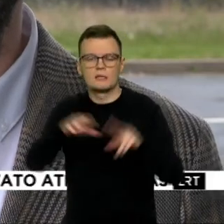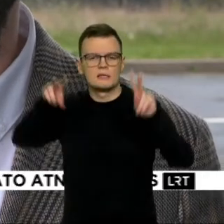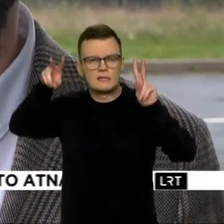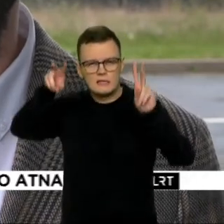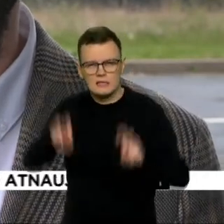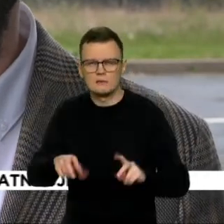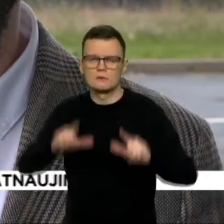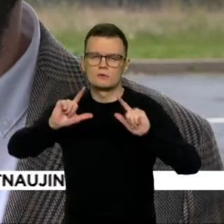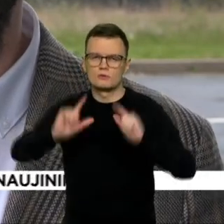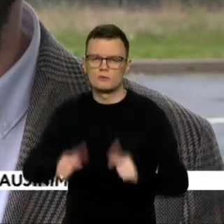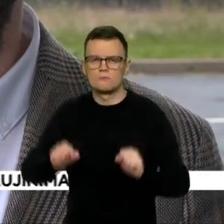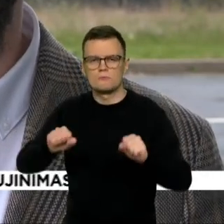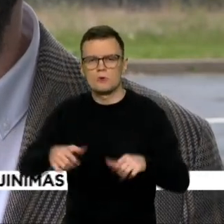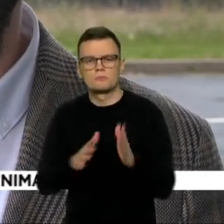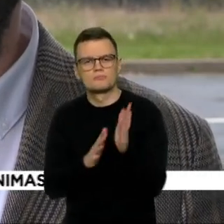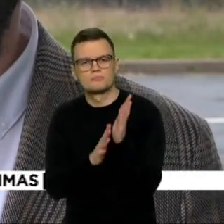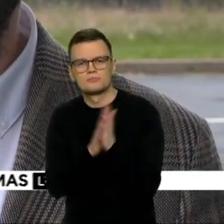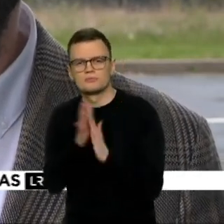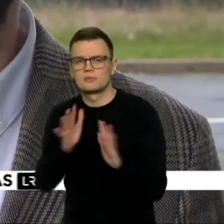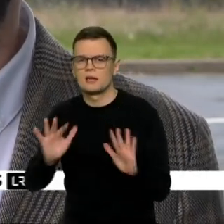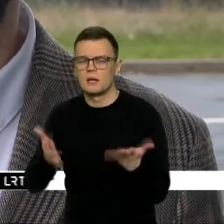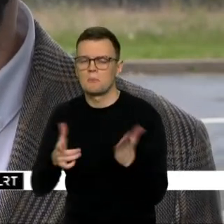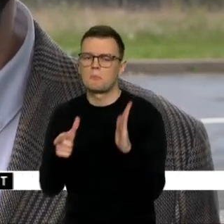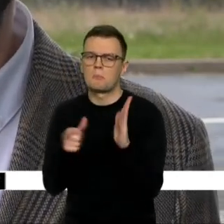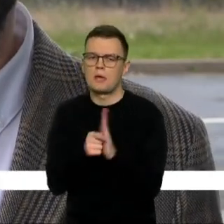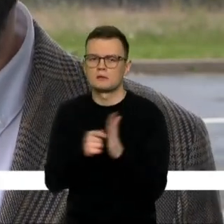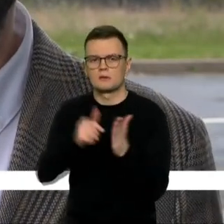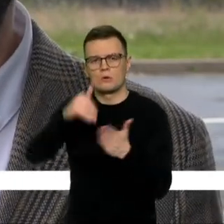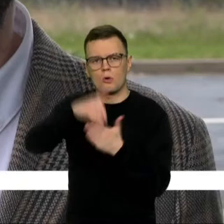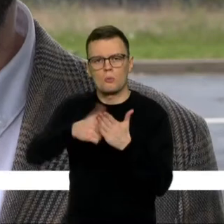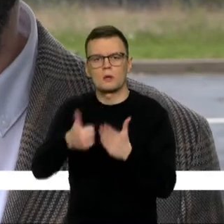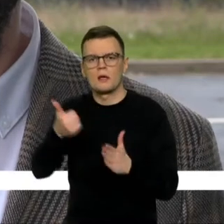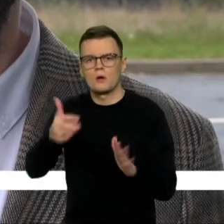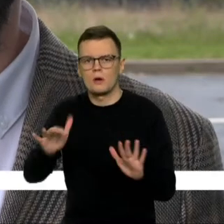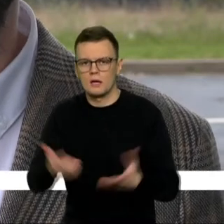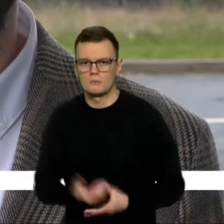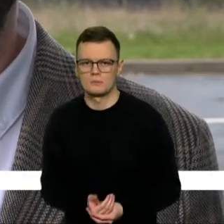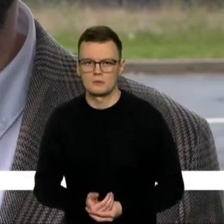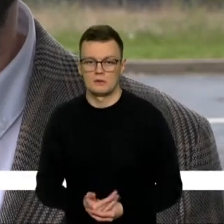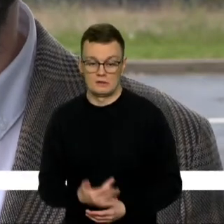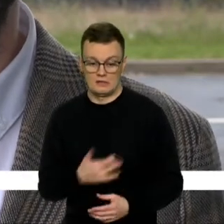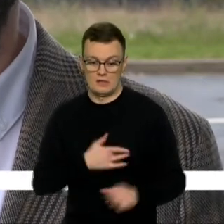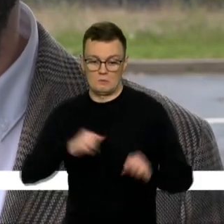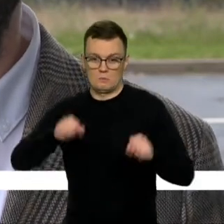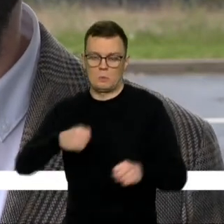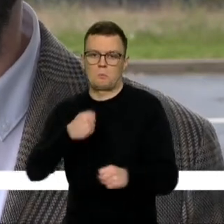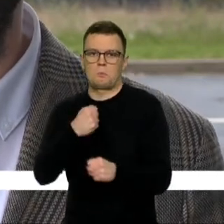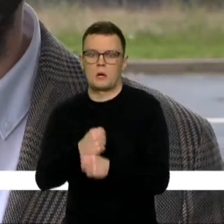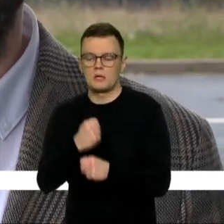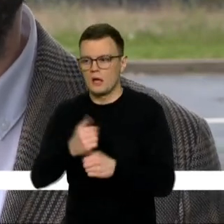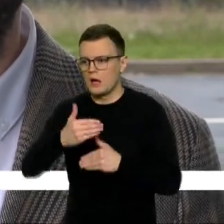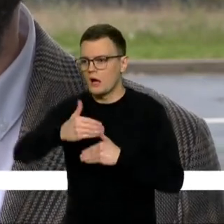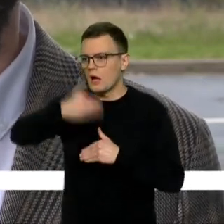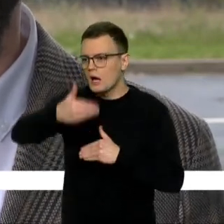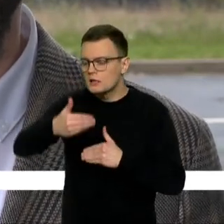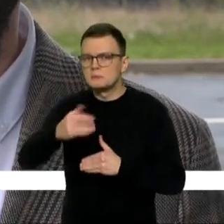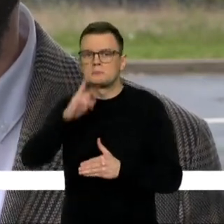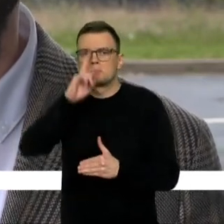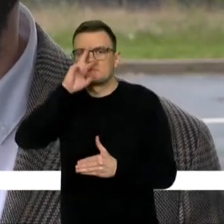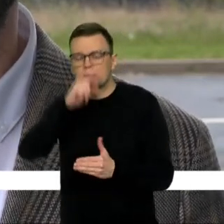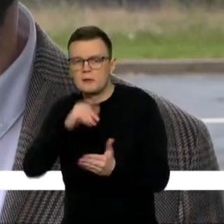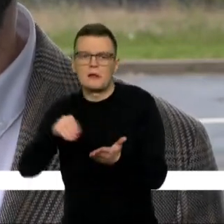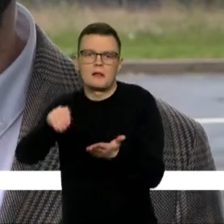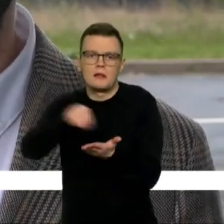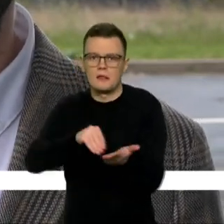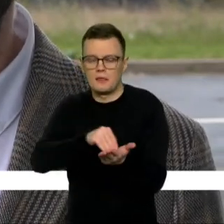patobulinti pensijų kaupimo sistemą ir ar kokių veiksmų būtų galima imtis tam, kad ateityje nepasikartotų tokius taigių